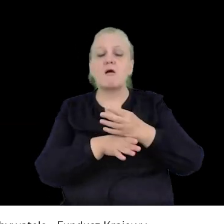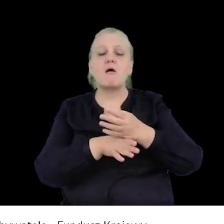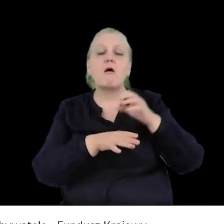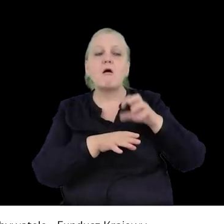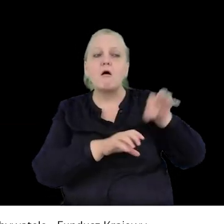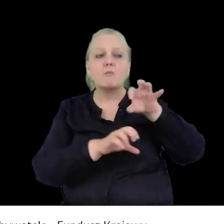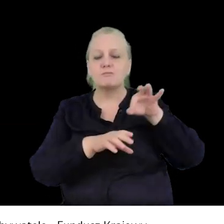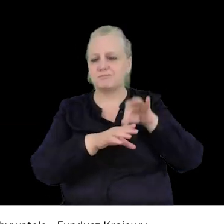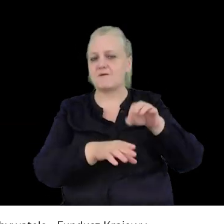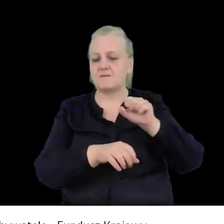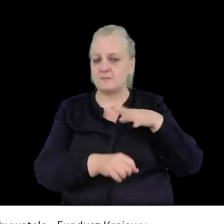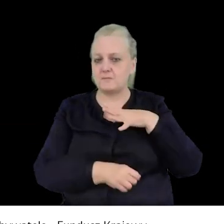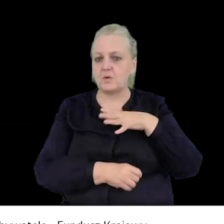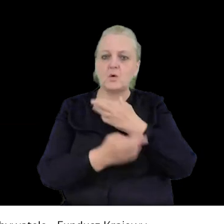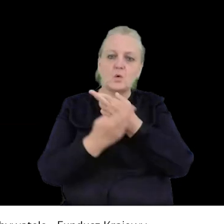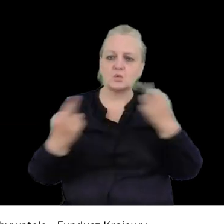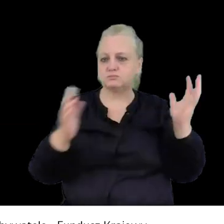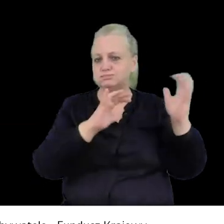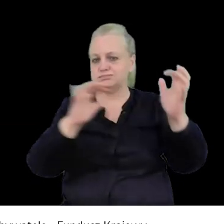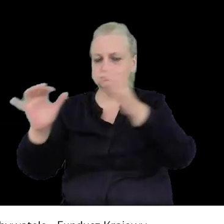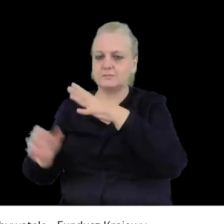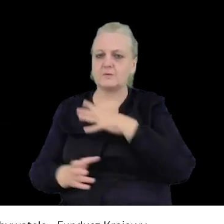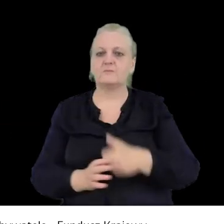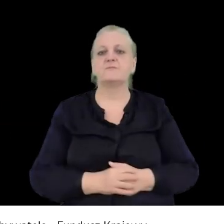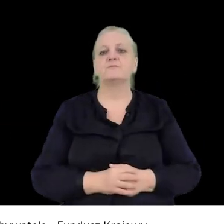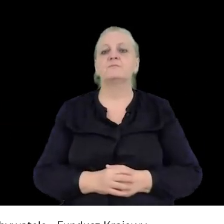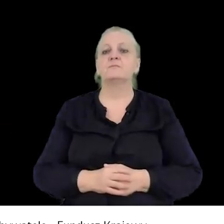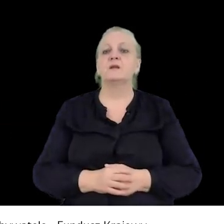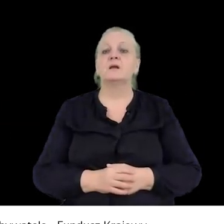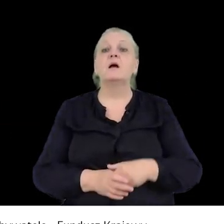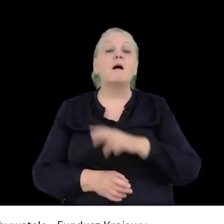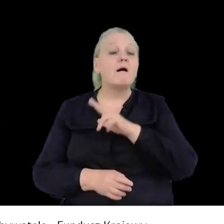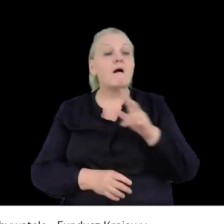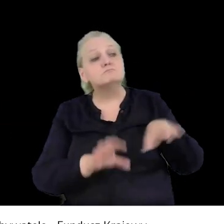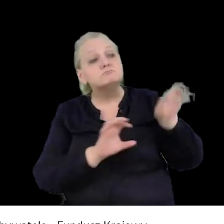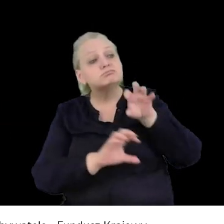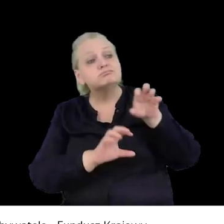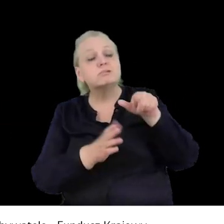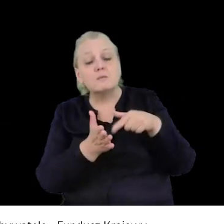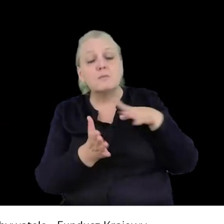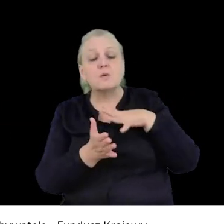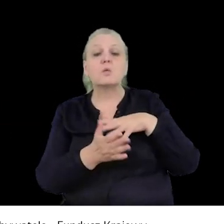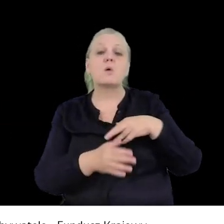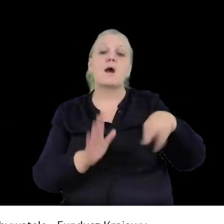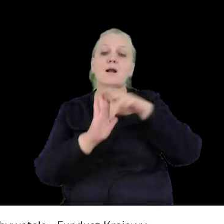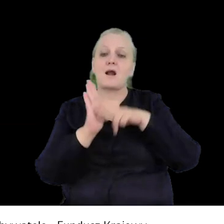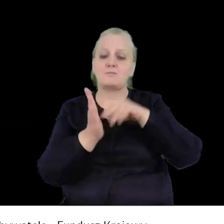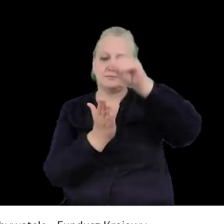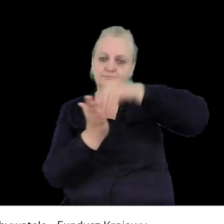różnych zgromadzeń. Po każdej obserwacji jest spisywany raport.